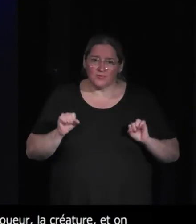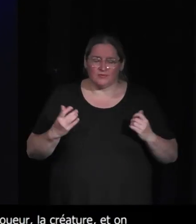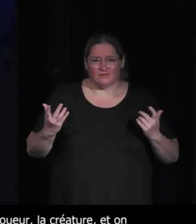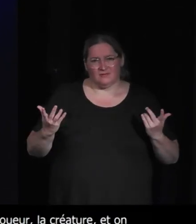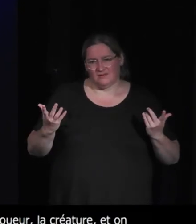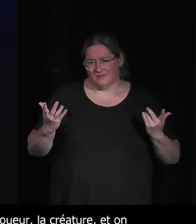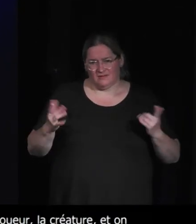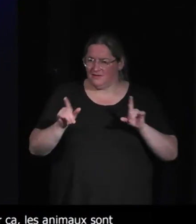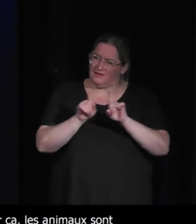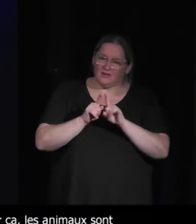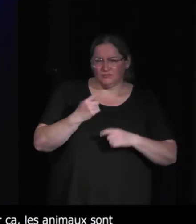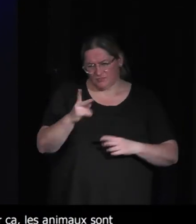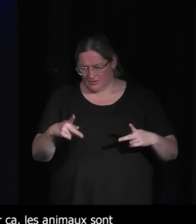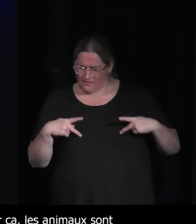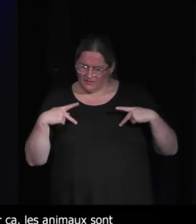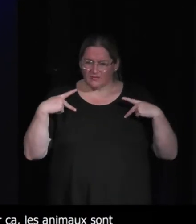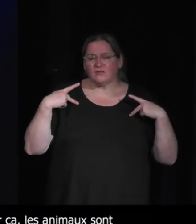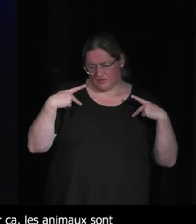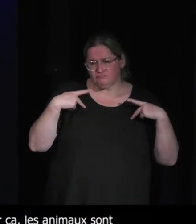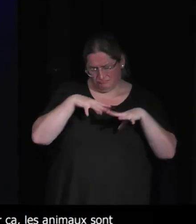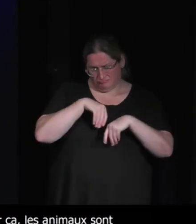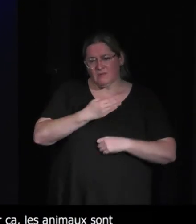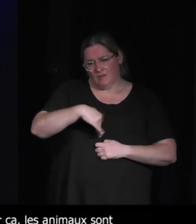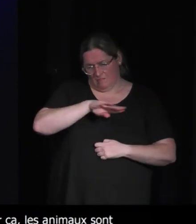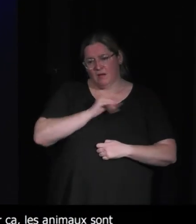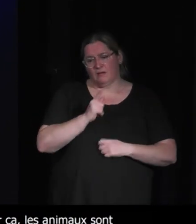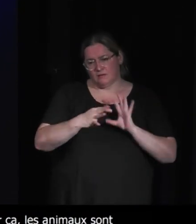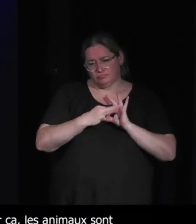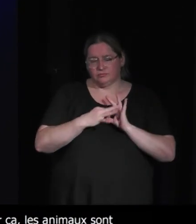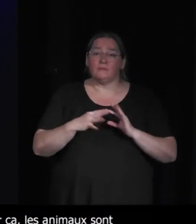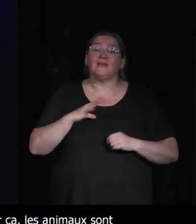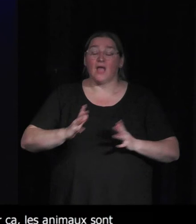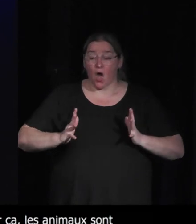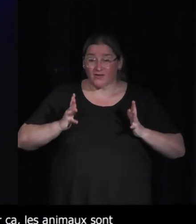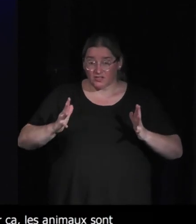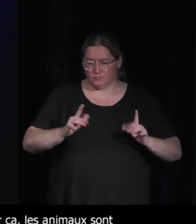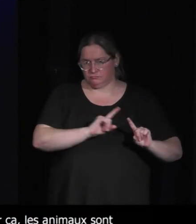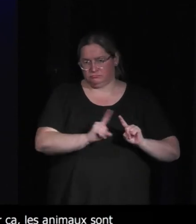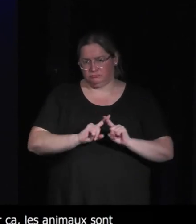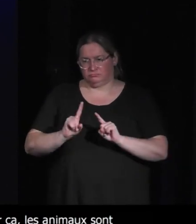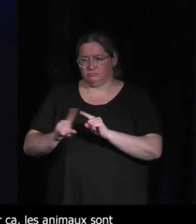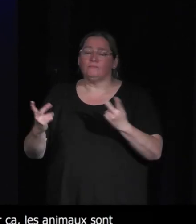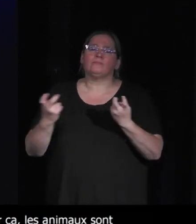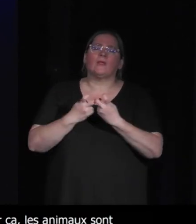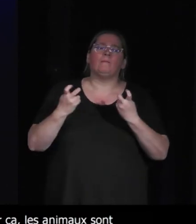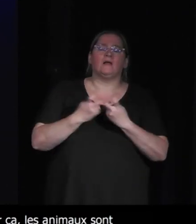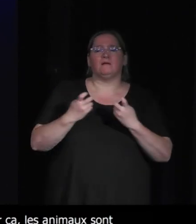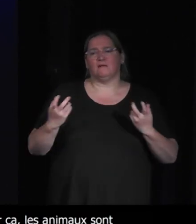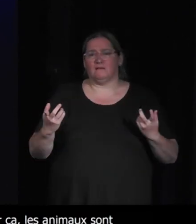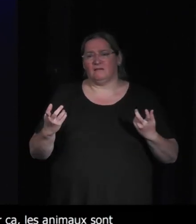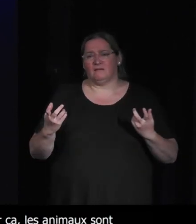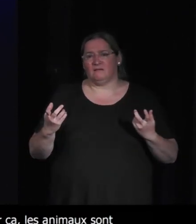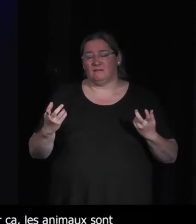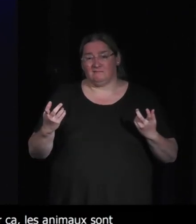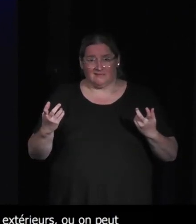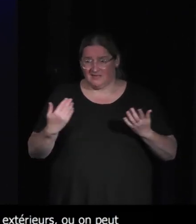davantage habiter leurs conditions mais si on oublie ces niveaux d'engagement possibles qui font que par moment on est dedans par moment on ressort et puis c'est toute